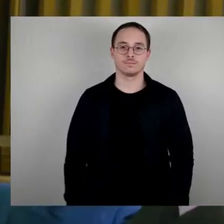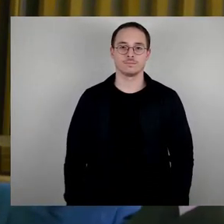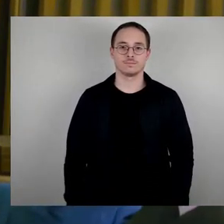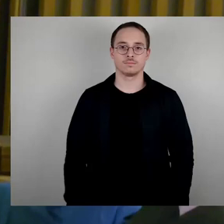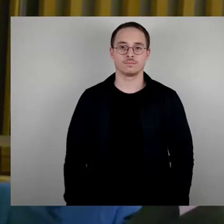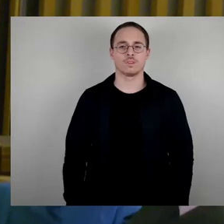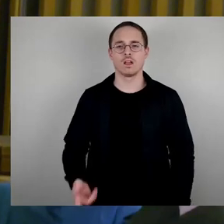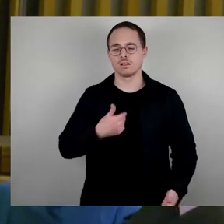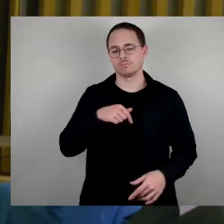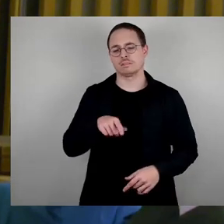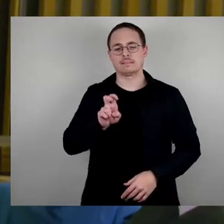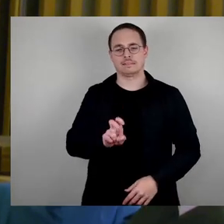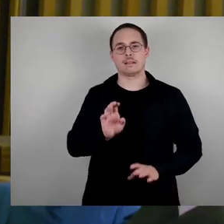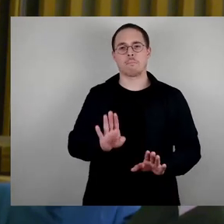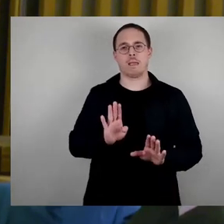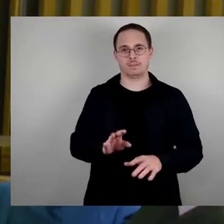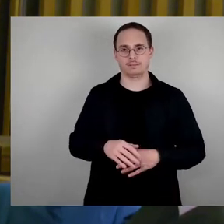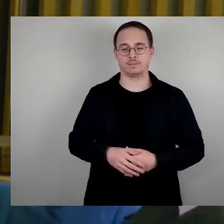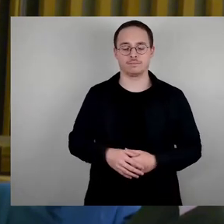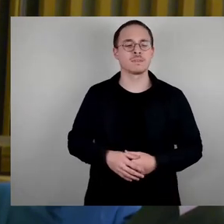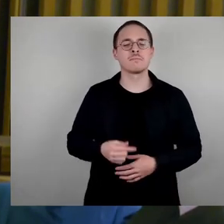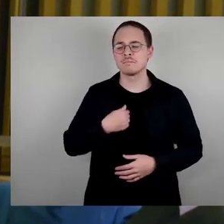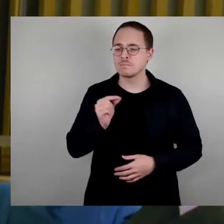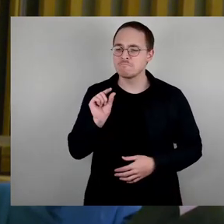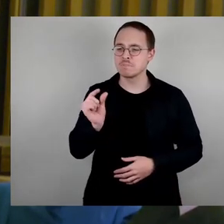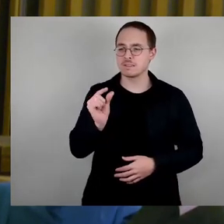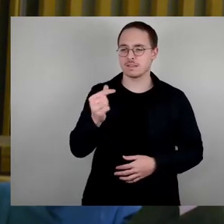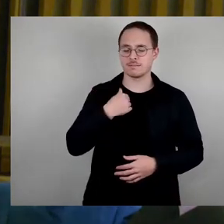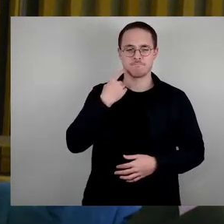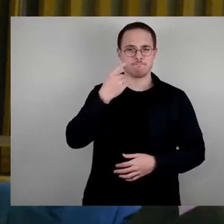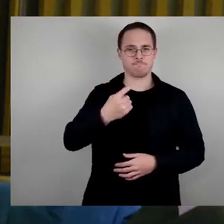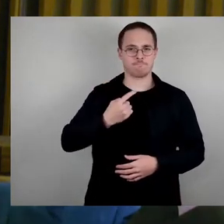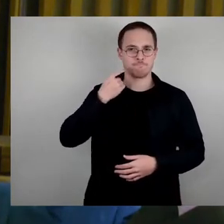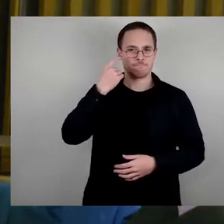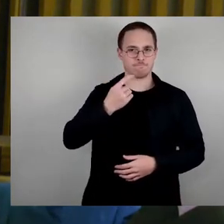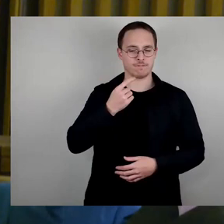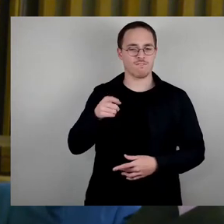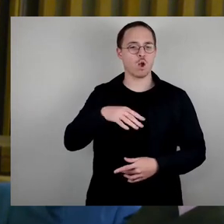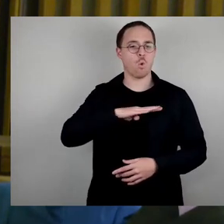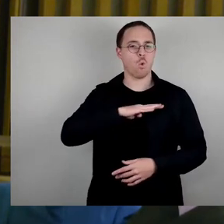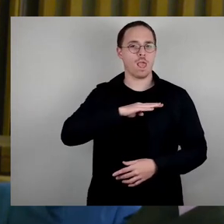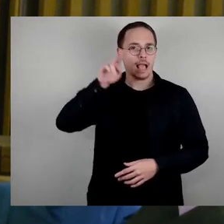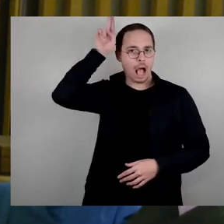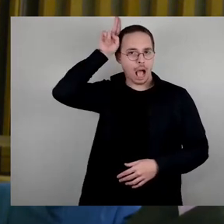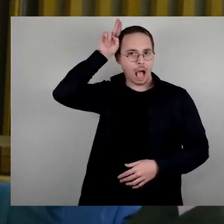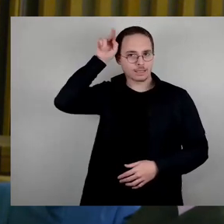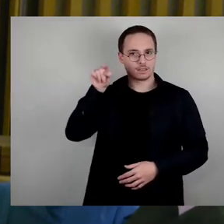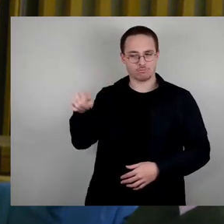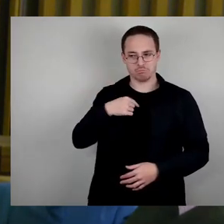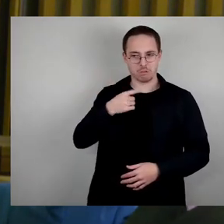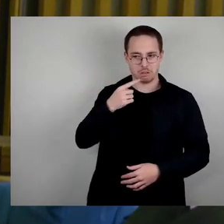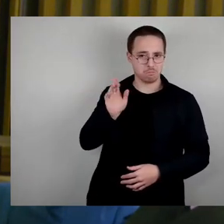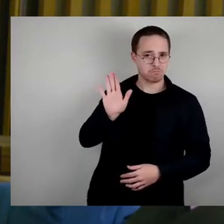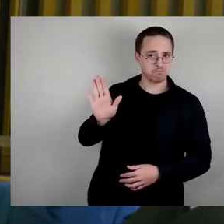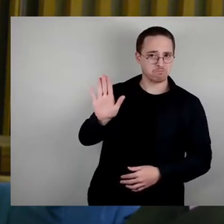abgesehen davon, dass es mich ein wenig irritiert, wenn der Kollege Hase, den ich in dieser Hinsicht ja für einen wirklich sehr vernünftigen Menschen, ist ja auch Historiker